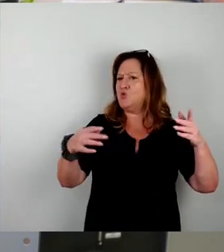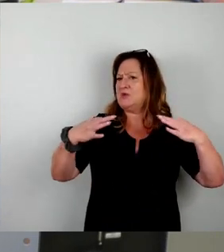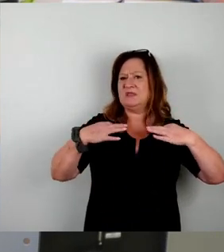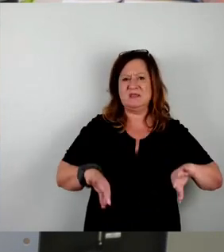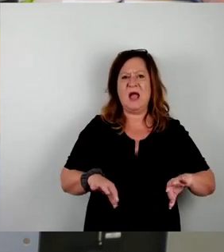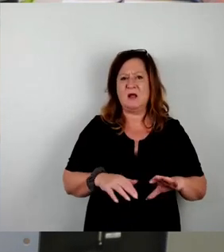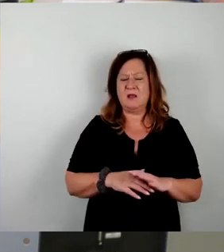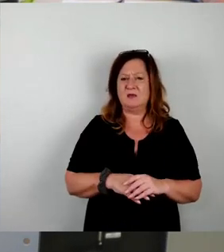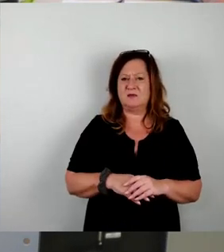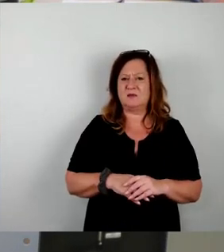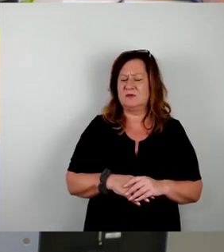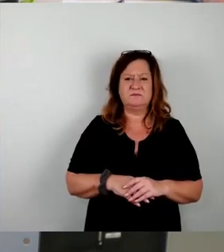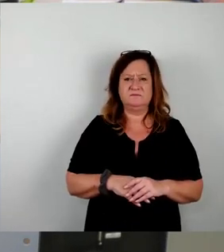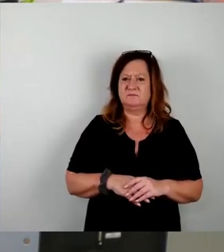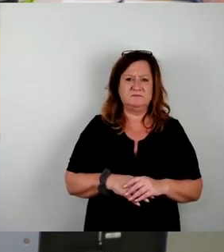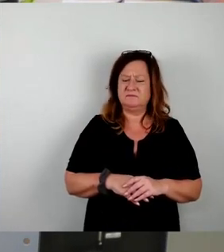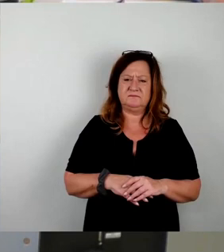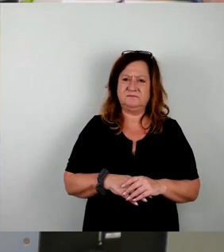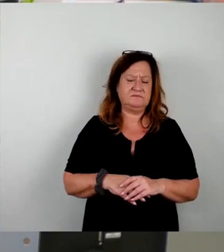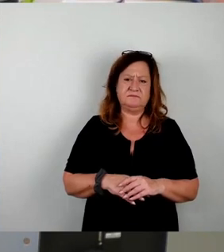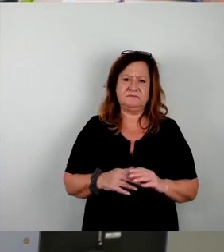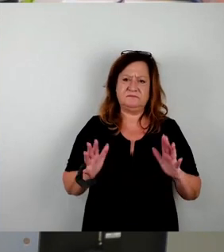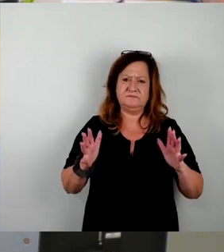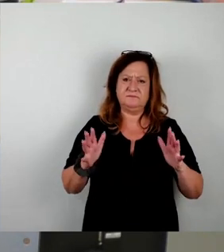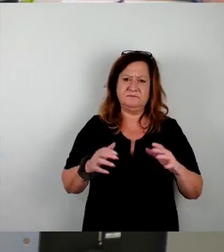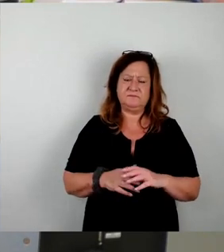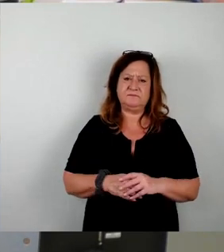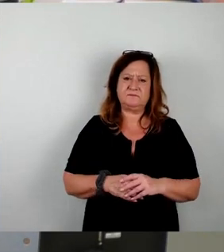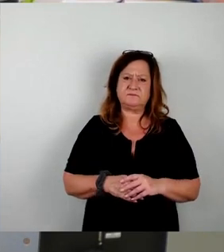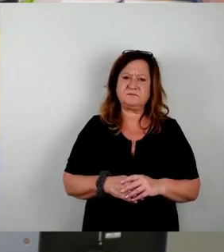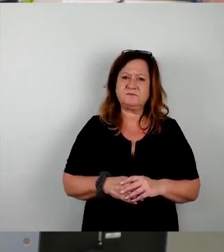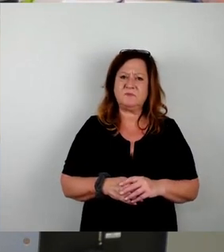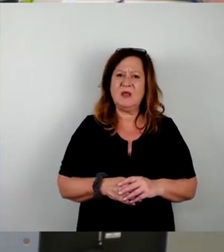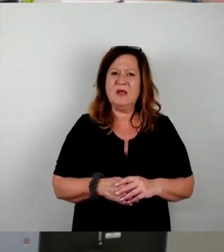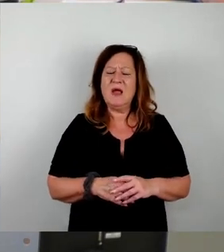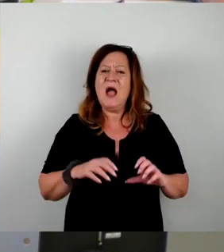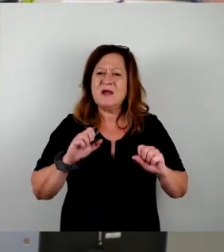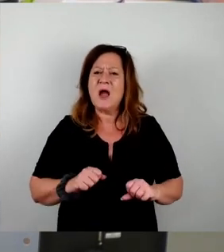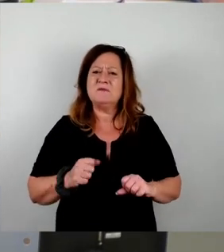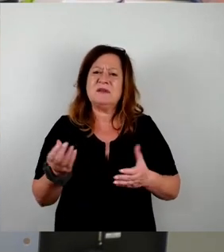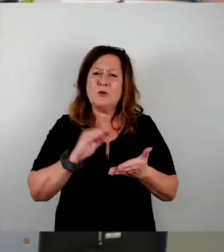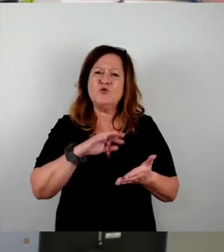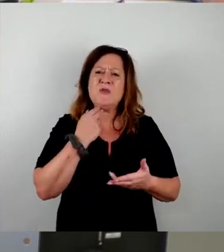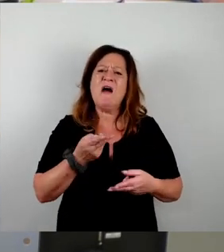könnte man auch verantwortungslos hinzufügen.